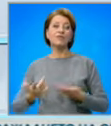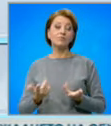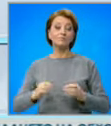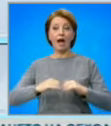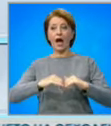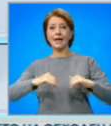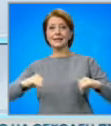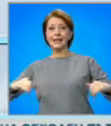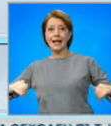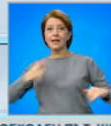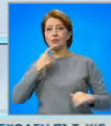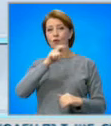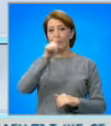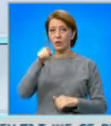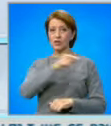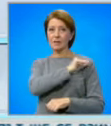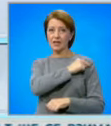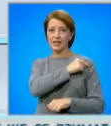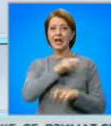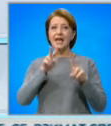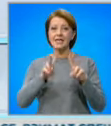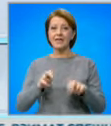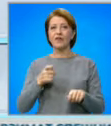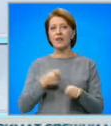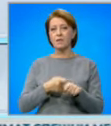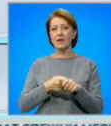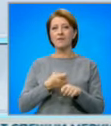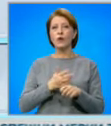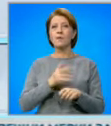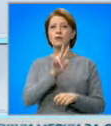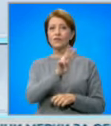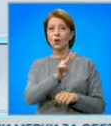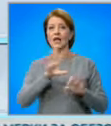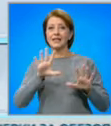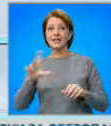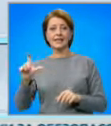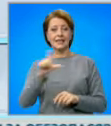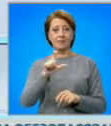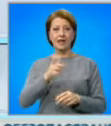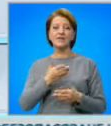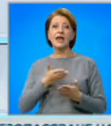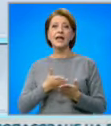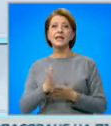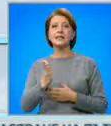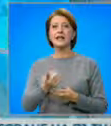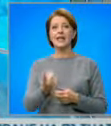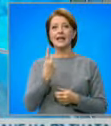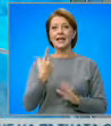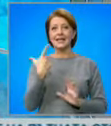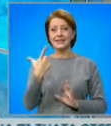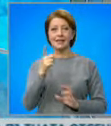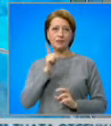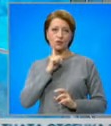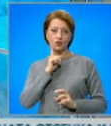иммунизациите. Изследването е направено между 2 и 10 септември сред 1007 души по метода лице в лице.